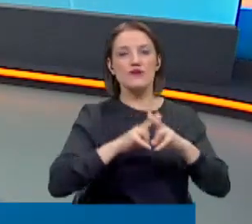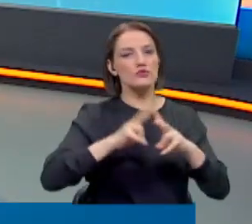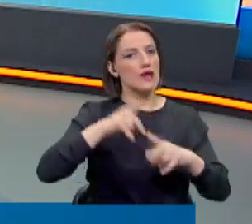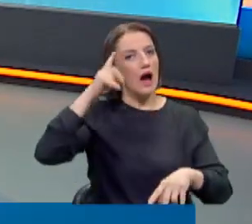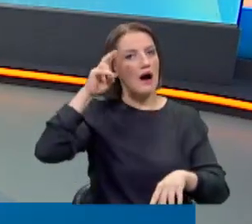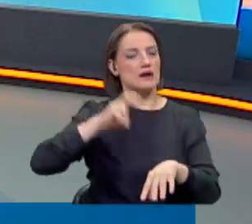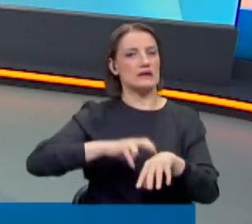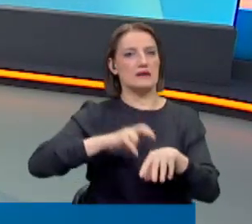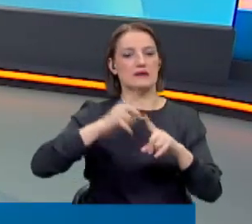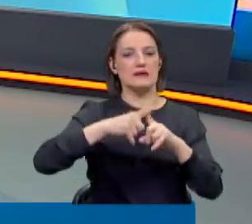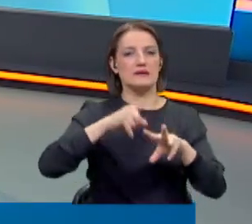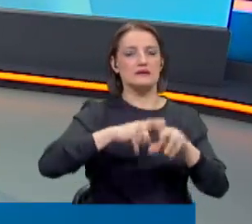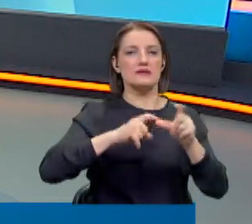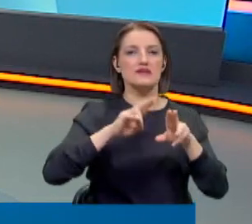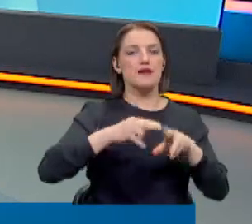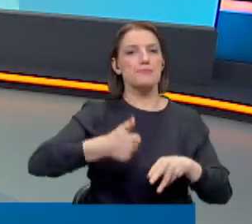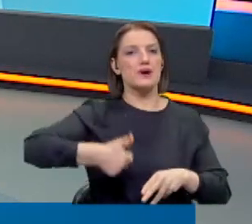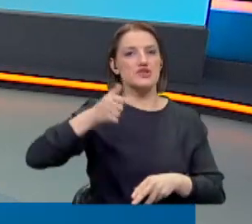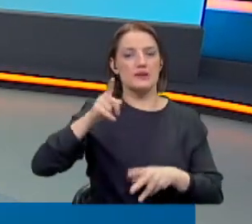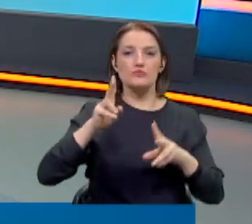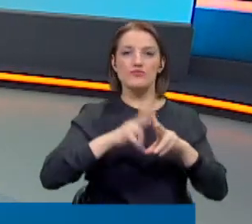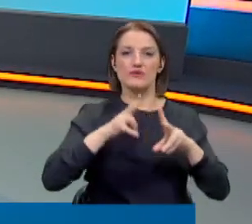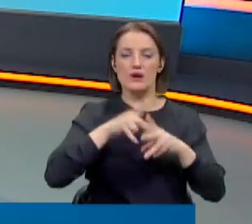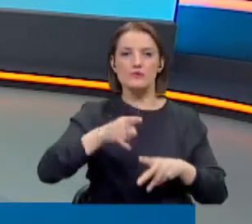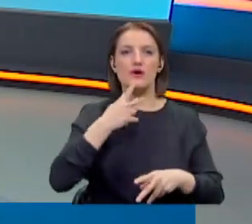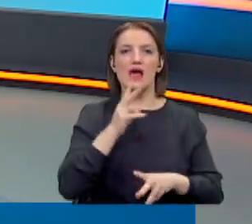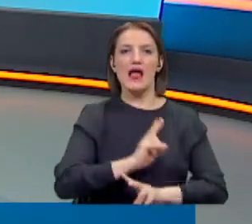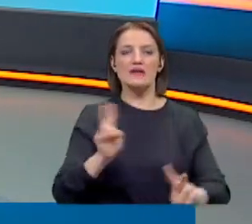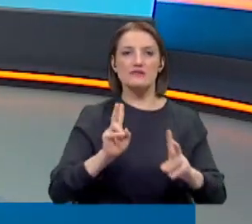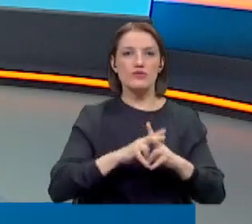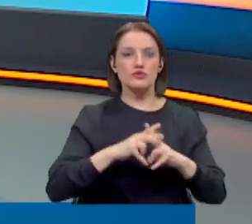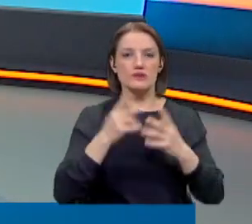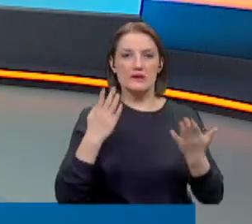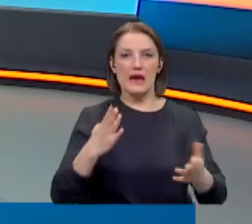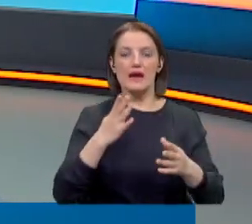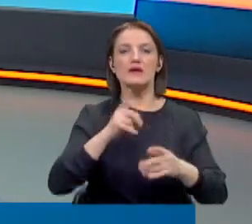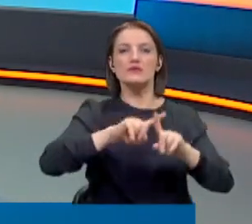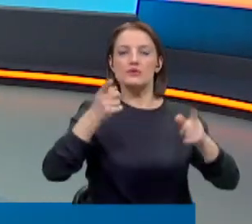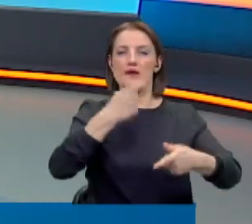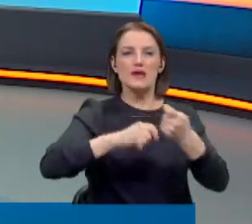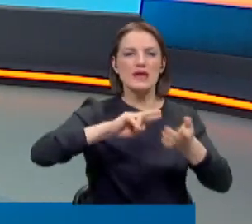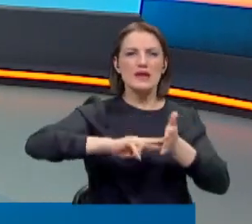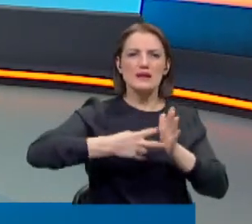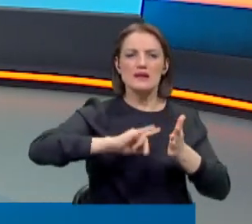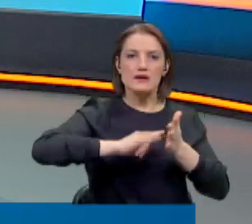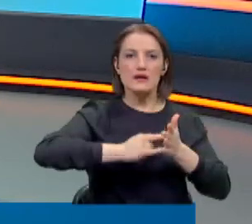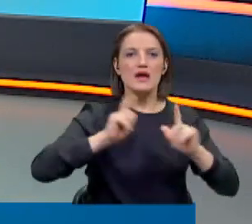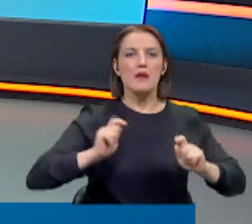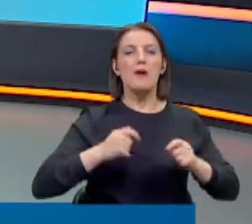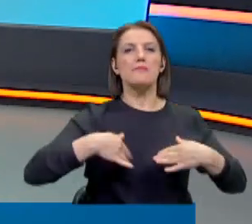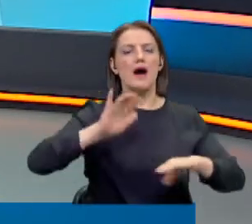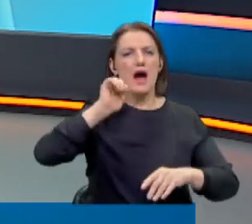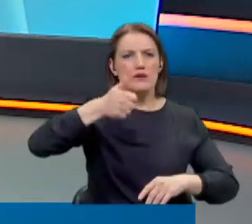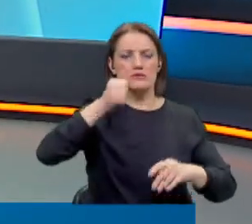hatırlatmasıyla test başkanı Bendevi Palandöken bu faturalarla bu elektrik faturalarıyla esnaf idare edemez. Ve hemen her gün biz